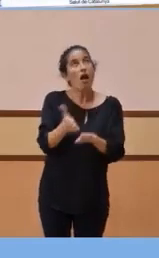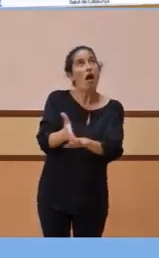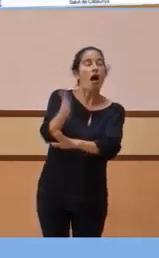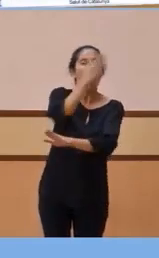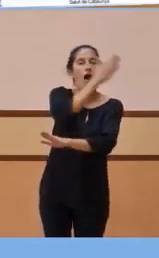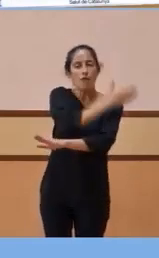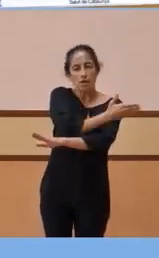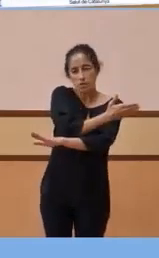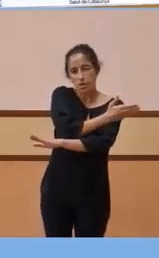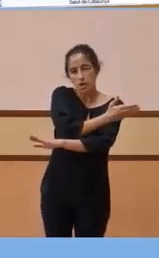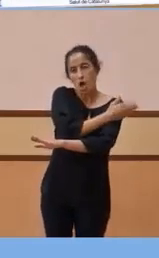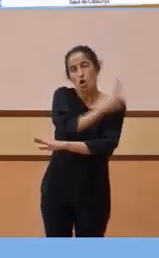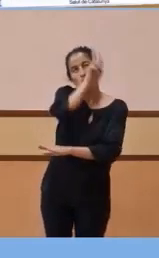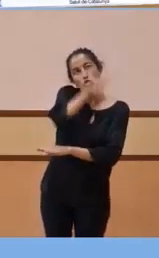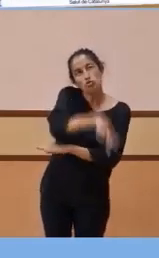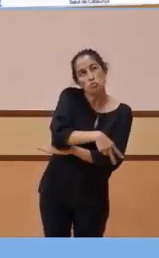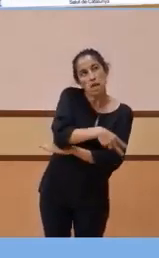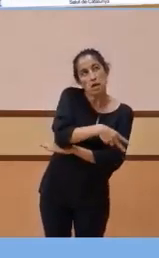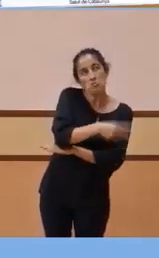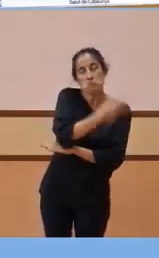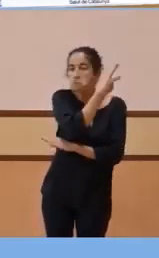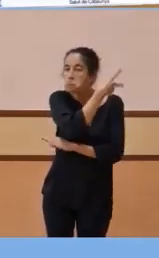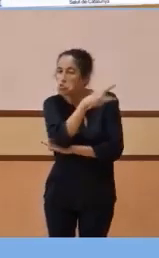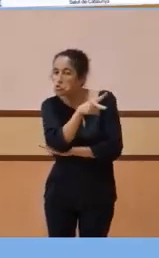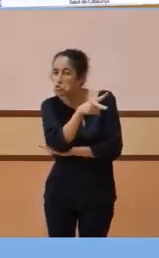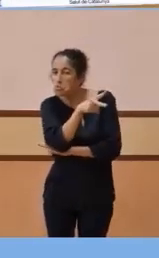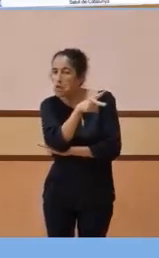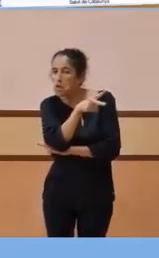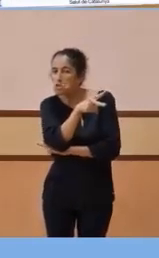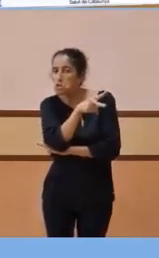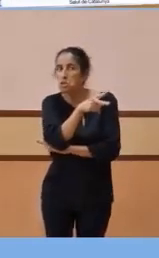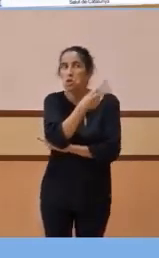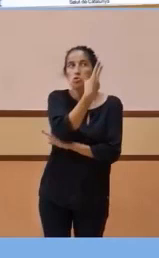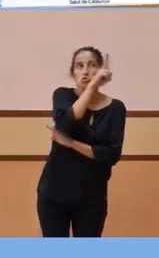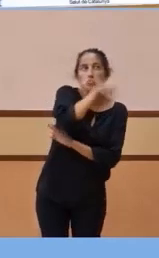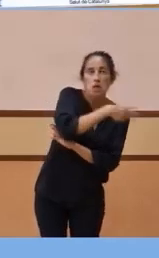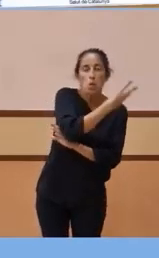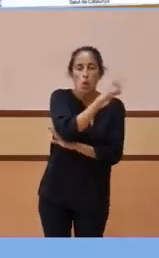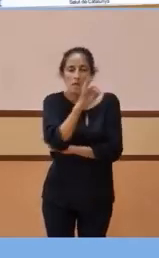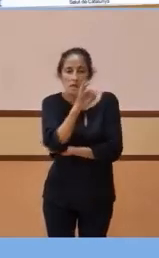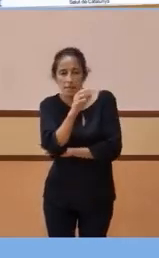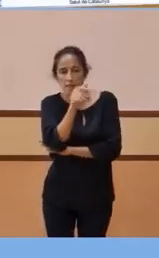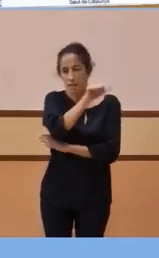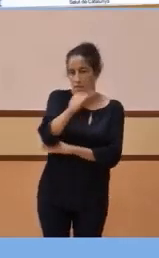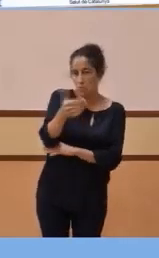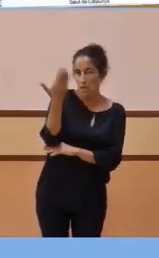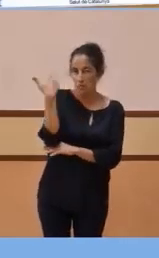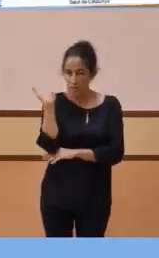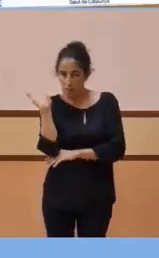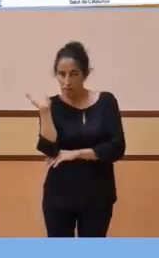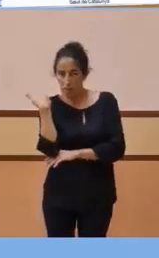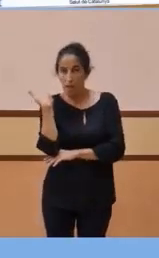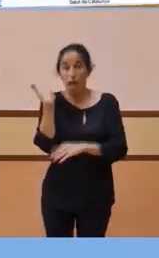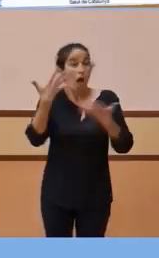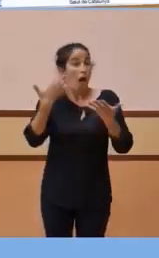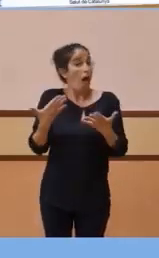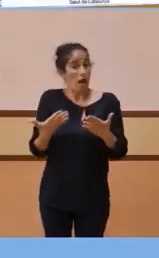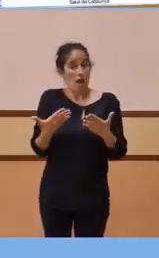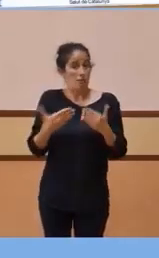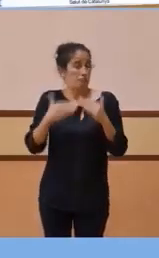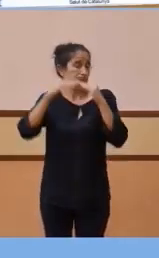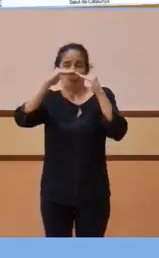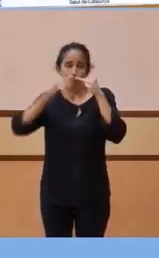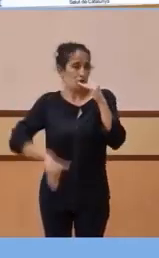fa dues setmanes, 2.000 pràcticament 300, 2.400, 2.000 la setmana passada, 2.100, estem ara per sota